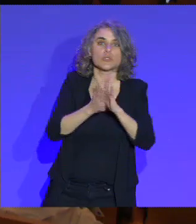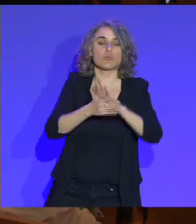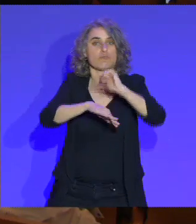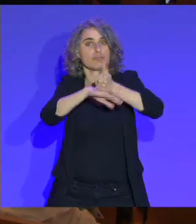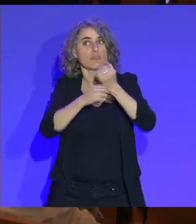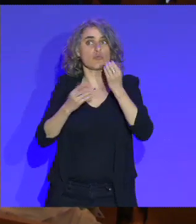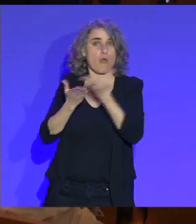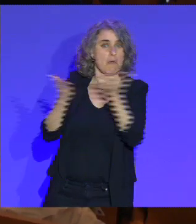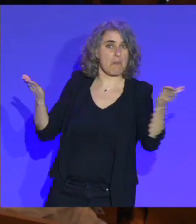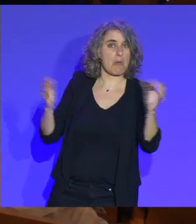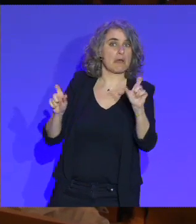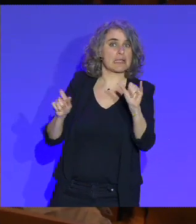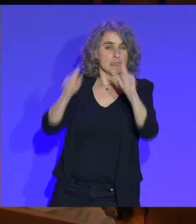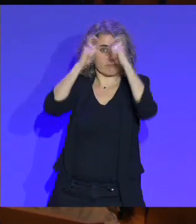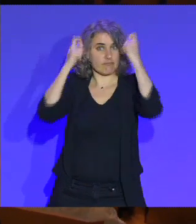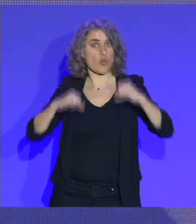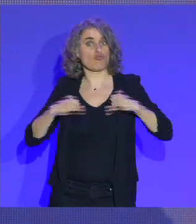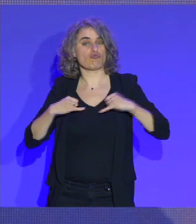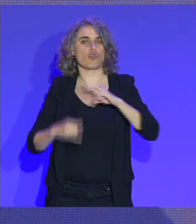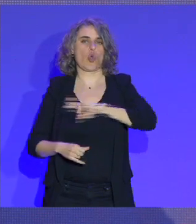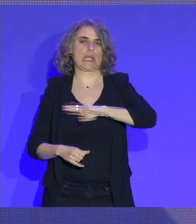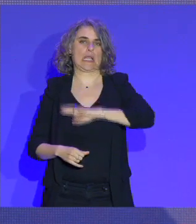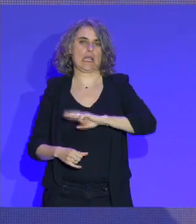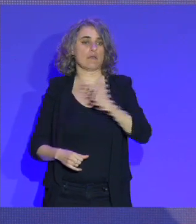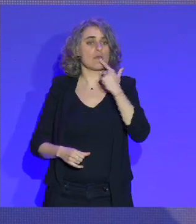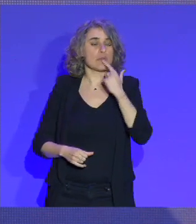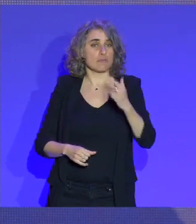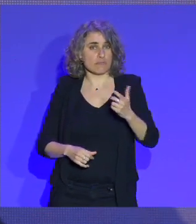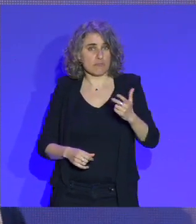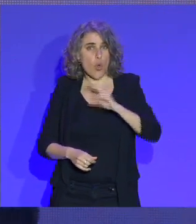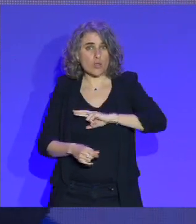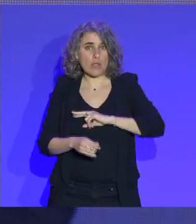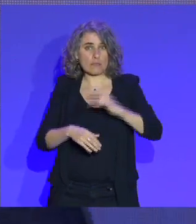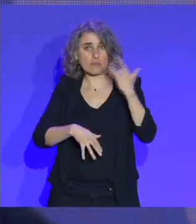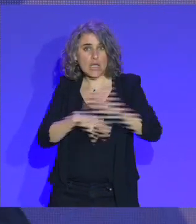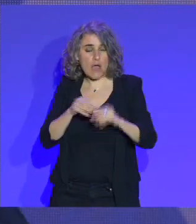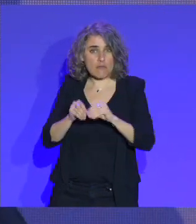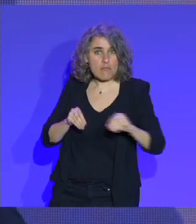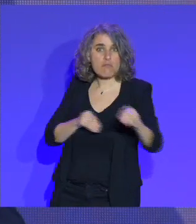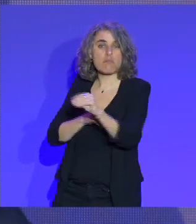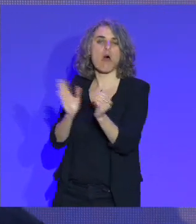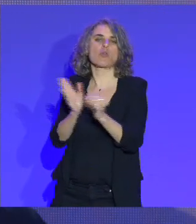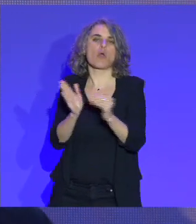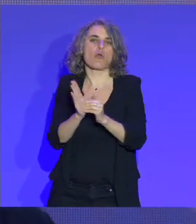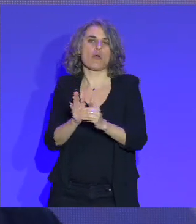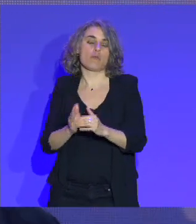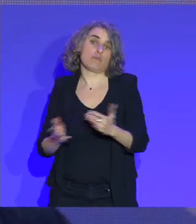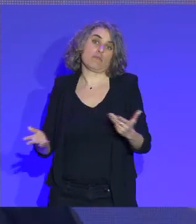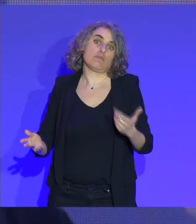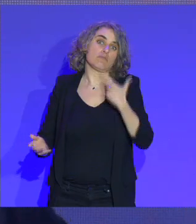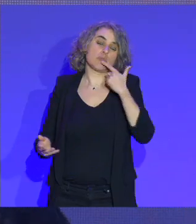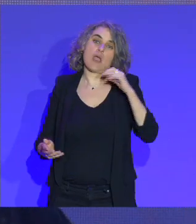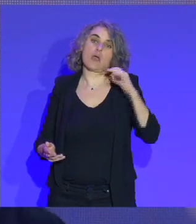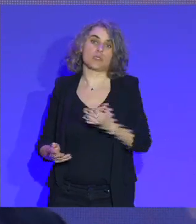sont des jeunes retraités. Donc, partir plus tard à la retraite, c'est assécher toute une partie des